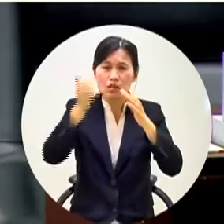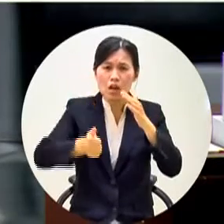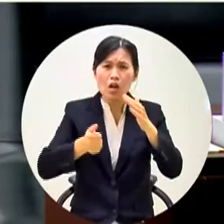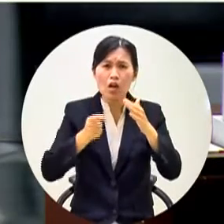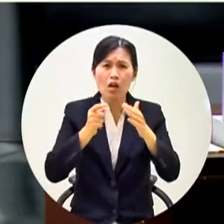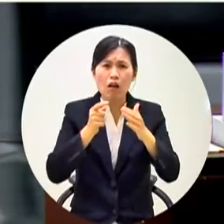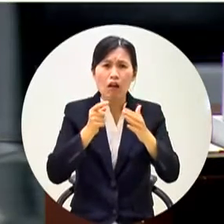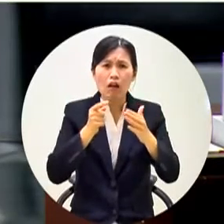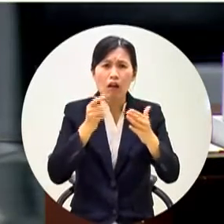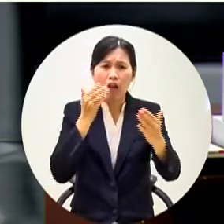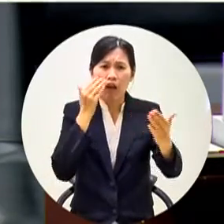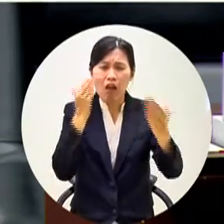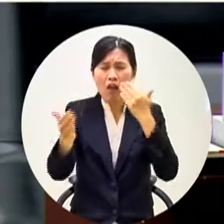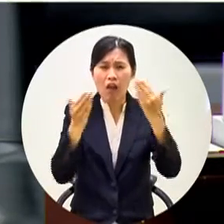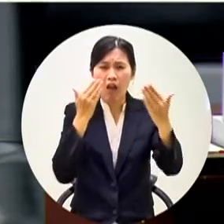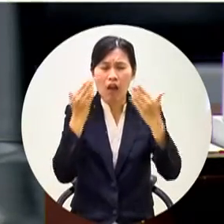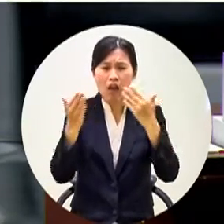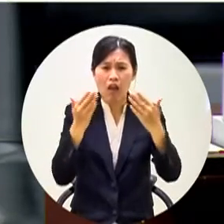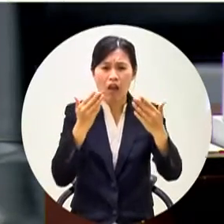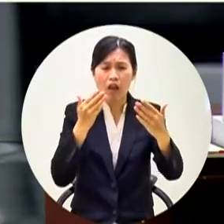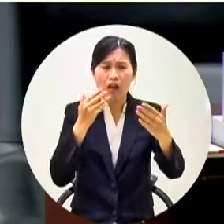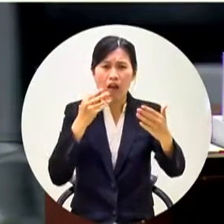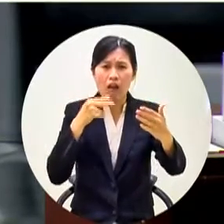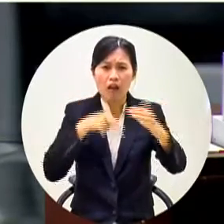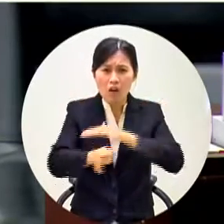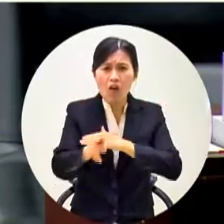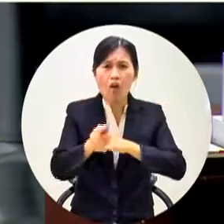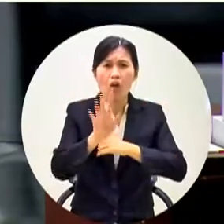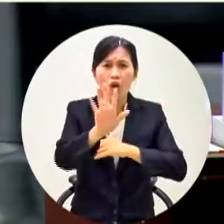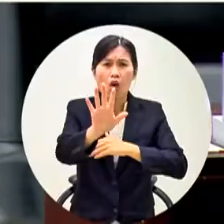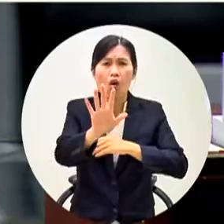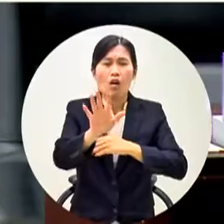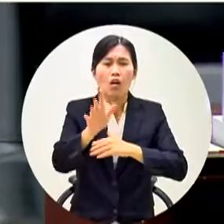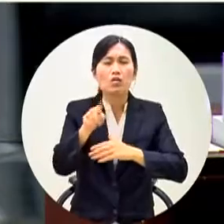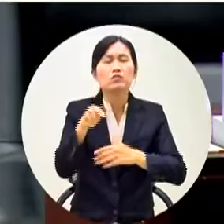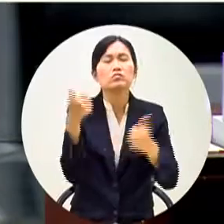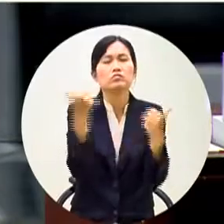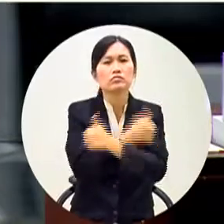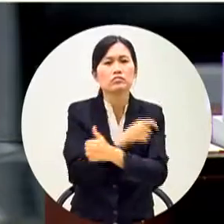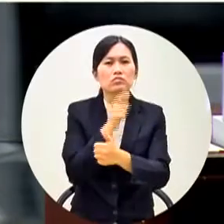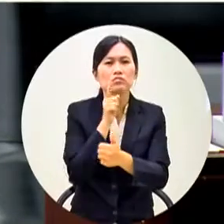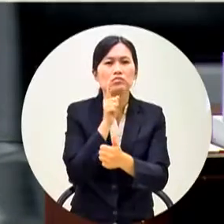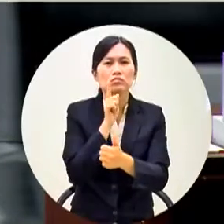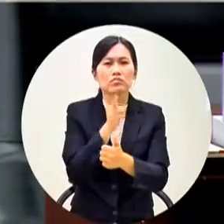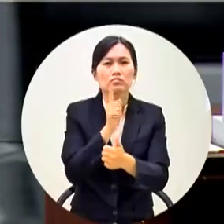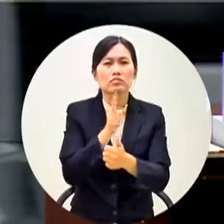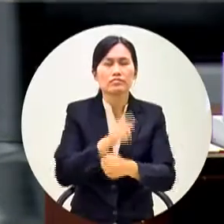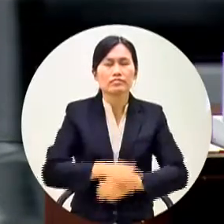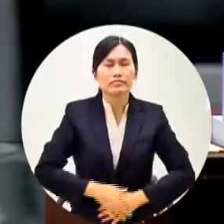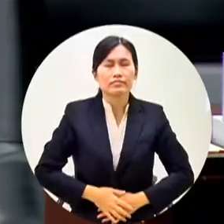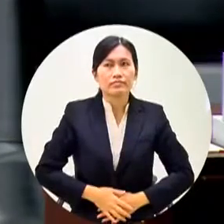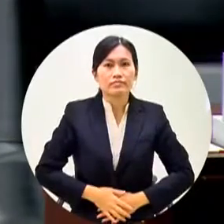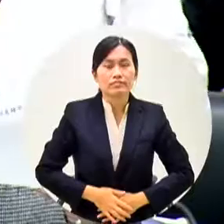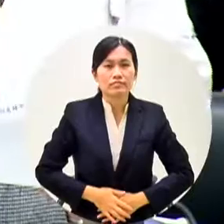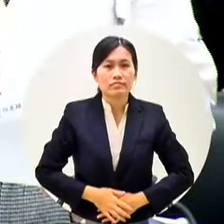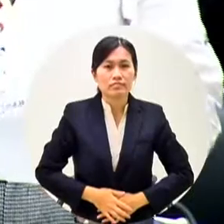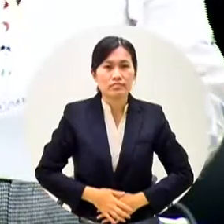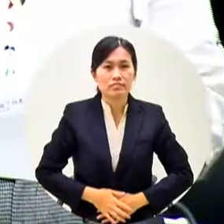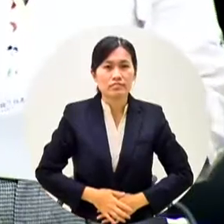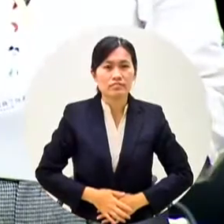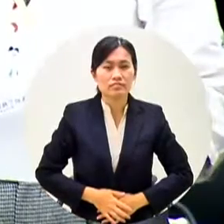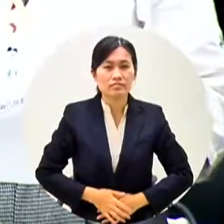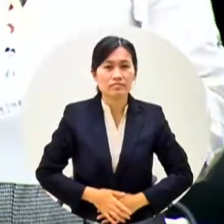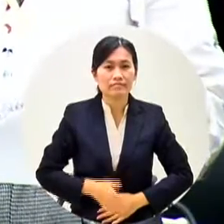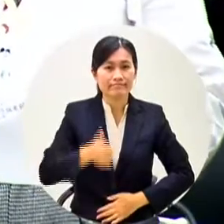怎麼會說沒有落跑那你代表他說話吧請葉副市長請覆謝謝主席